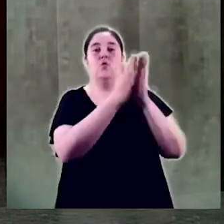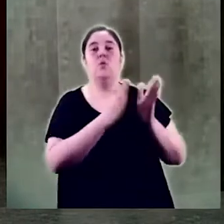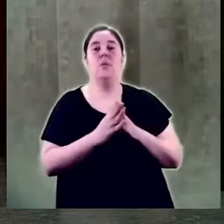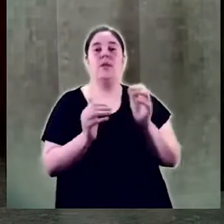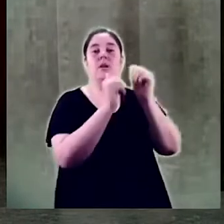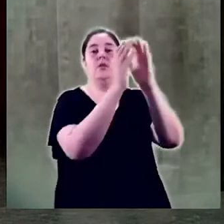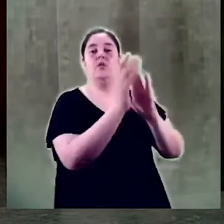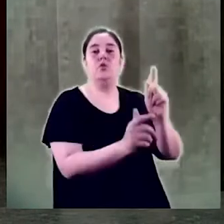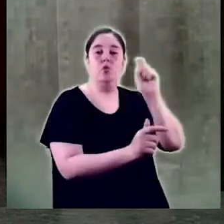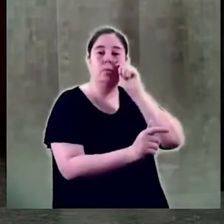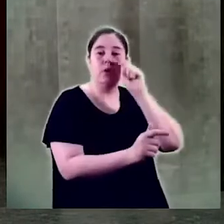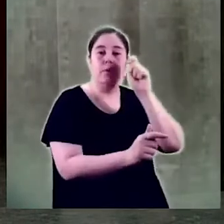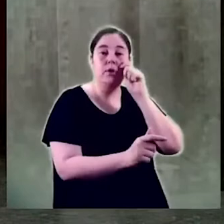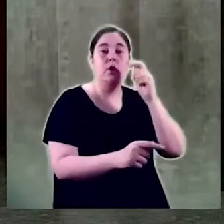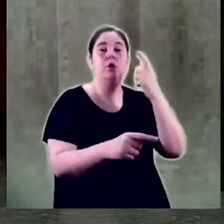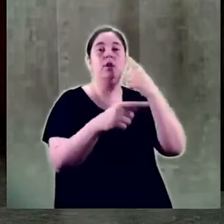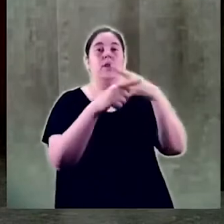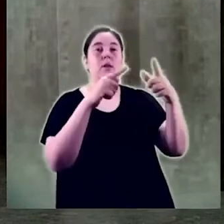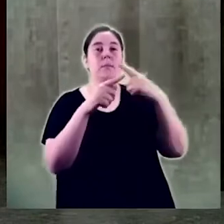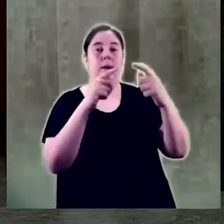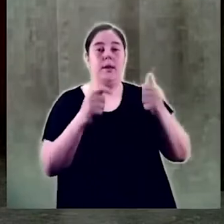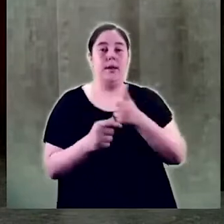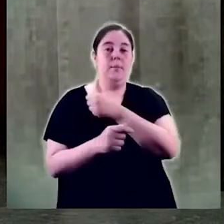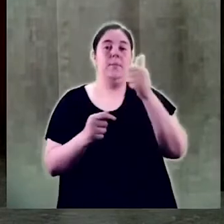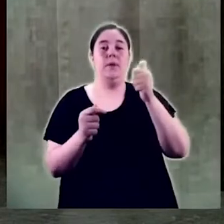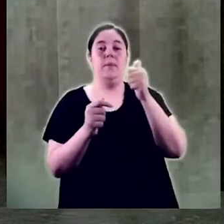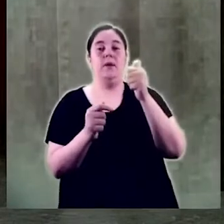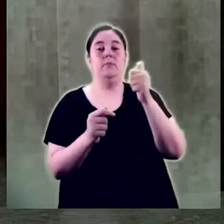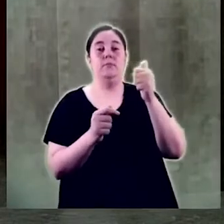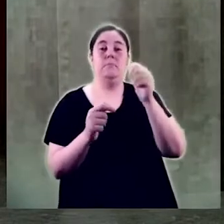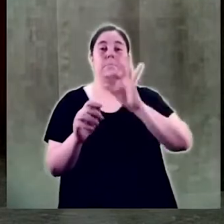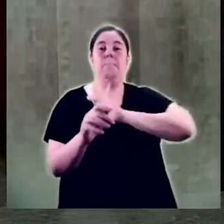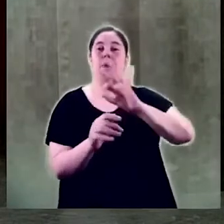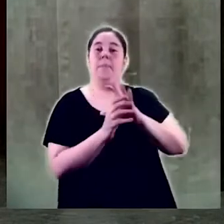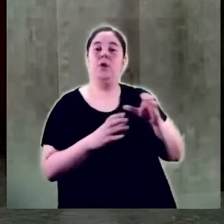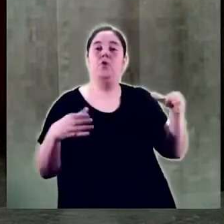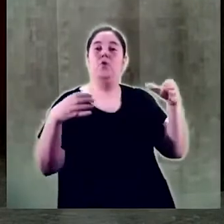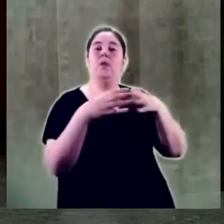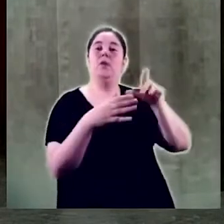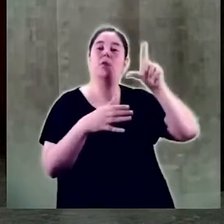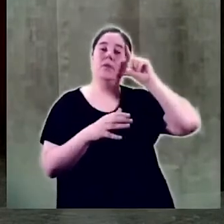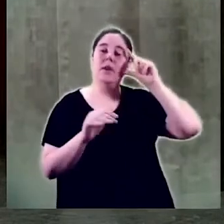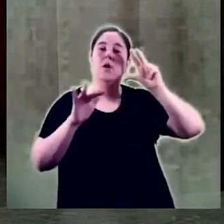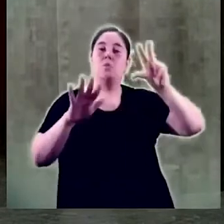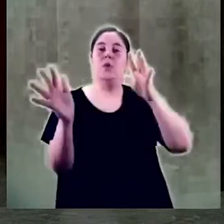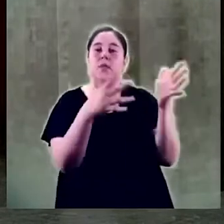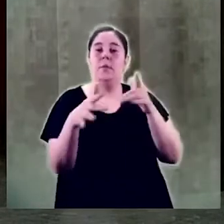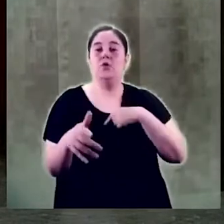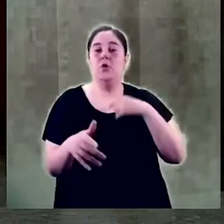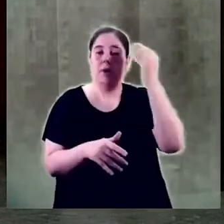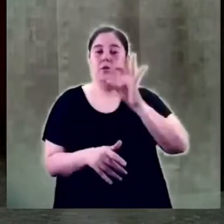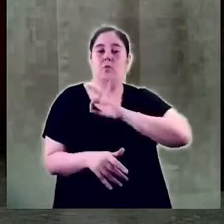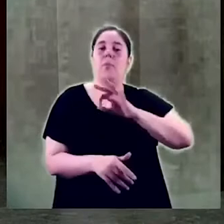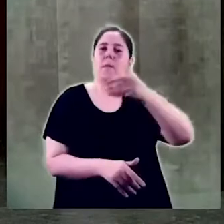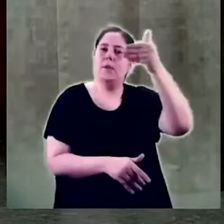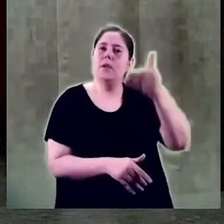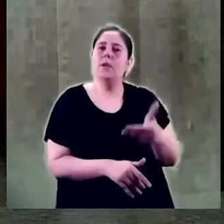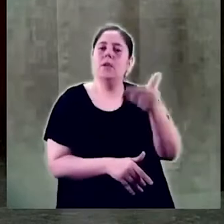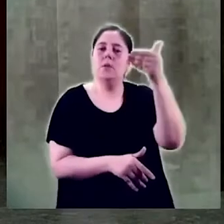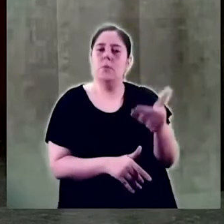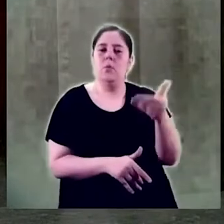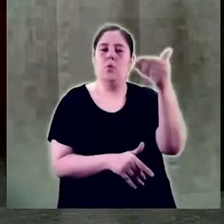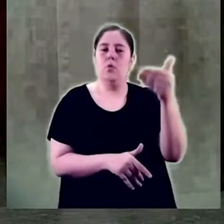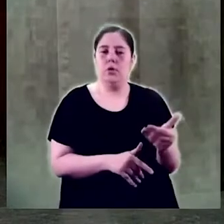condecorar-nos amb el primer premi col·lectiu del 8 de març, que em sembla un premi molt important per fer